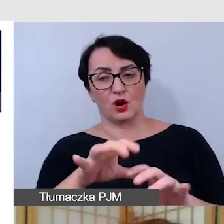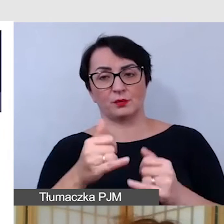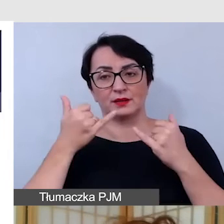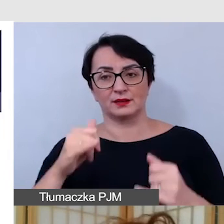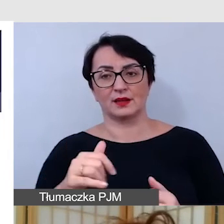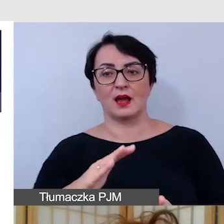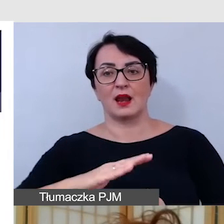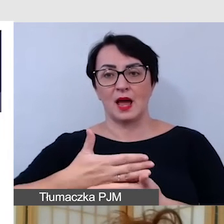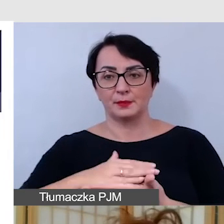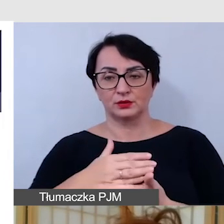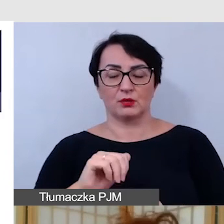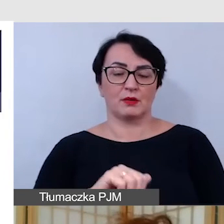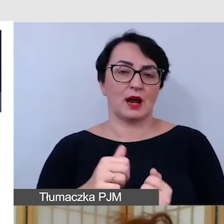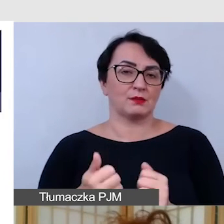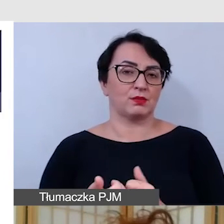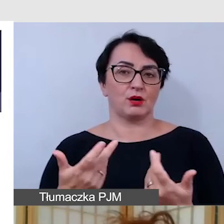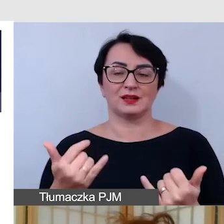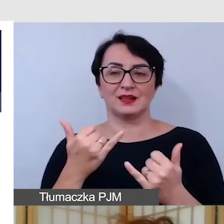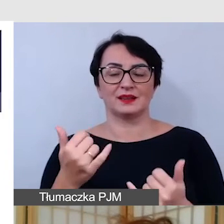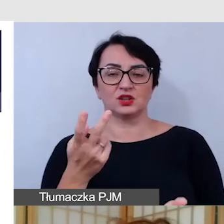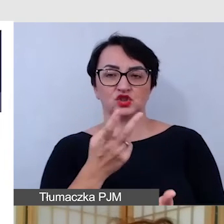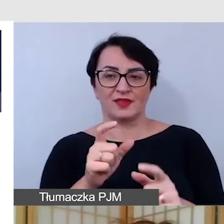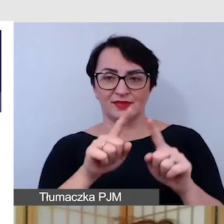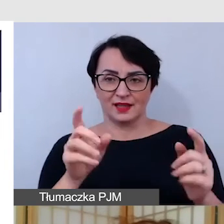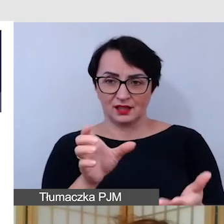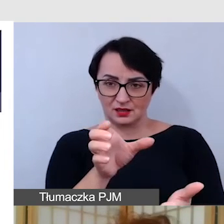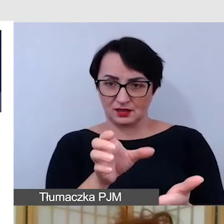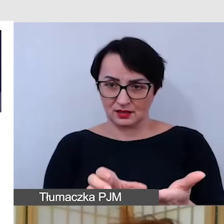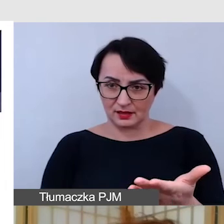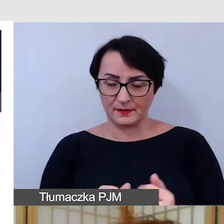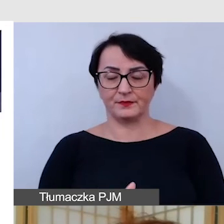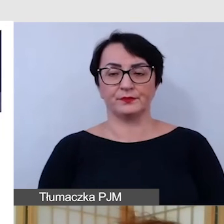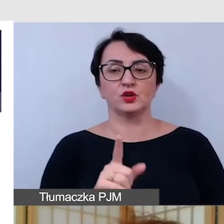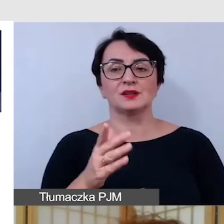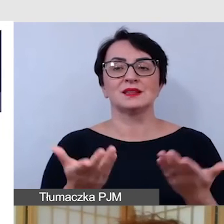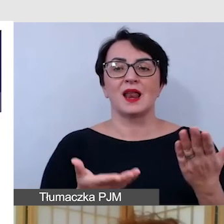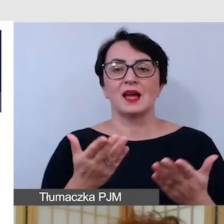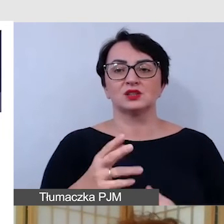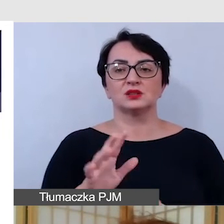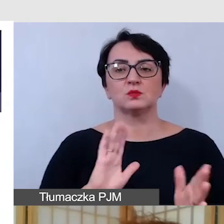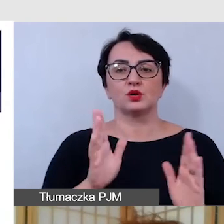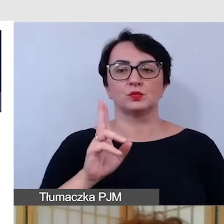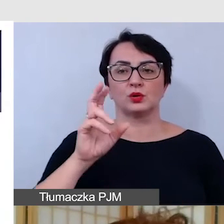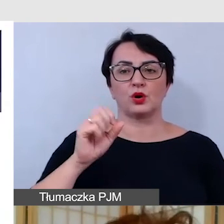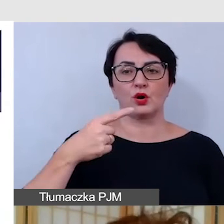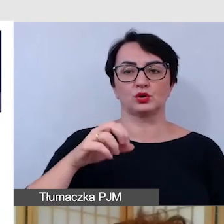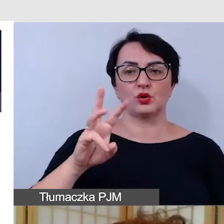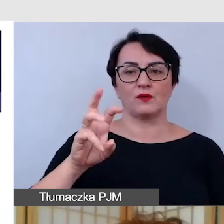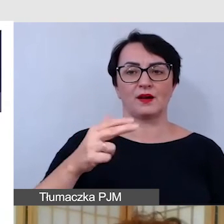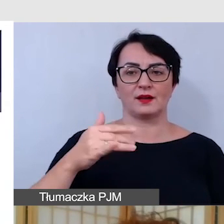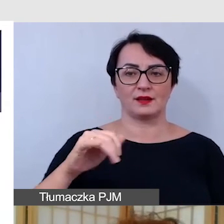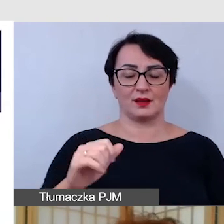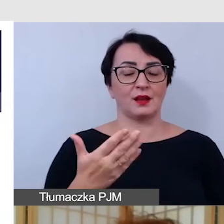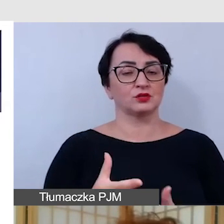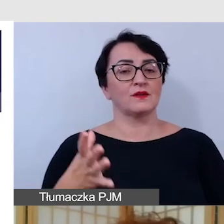laptopie czy na przykład przez różne czytniki i to wszystko zależy od kodowania. Dlatego warto sprawdzić